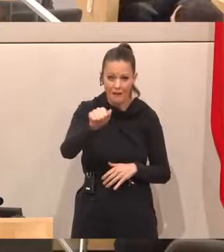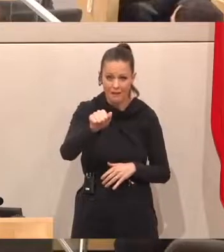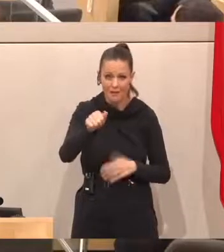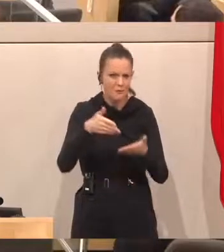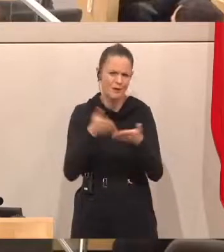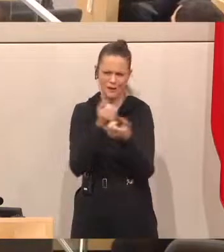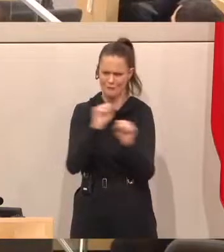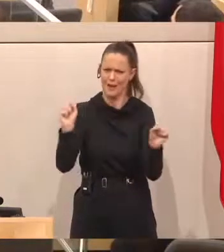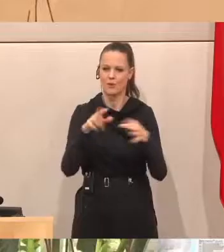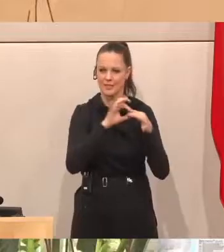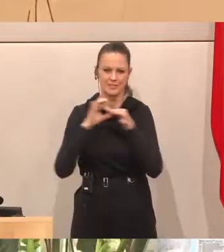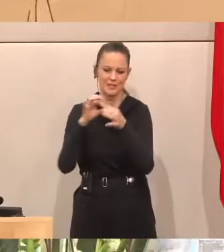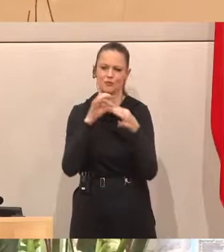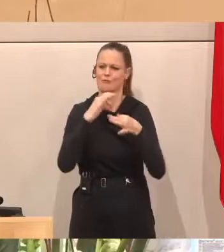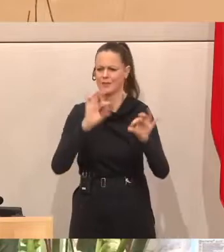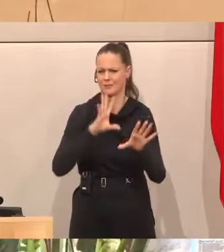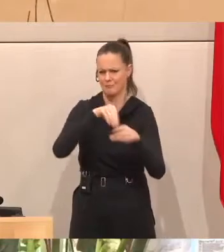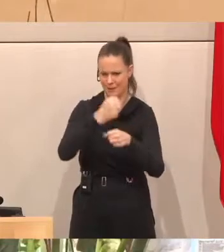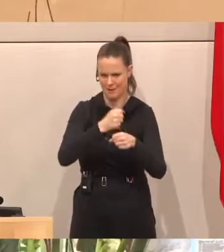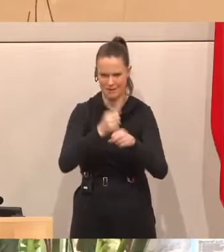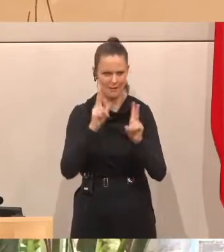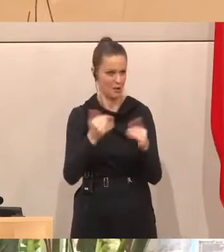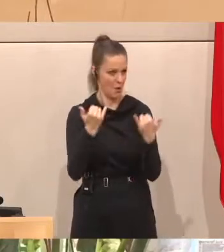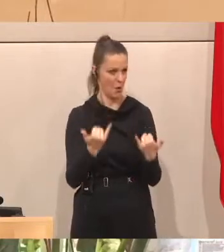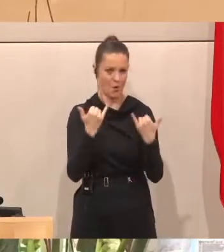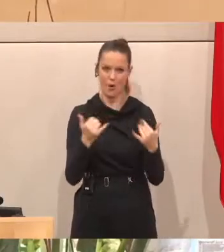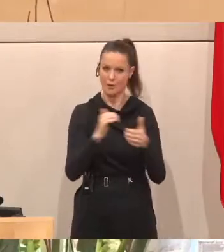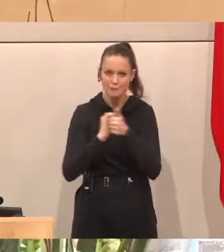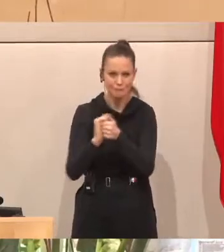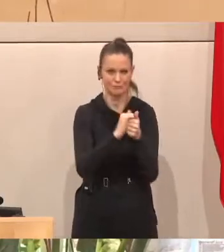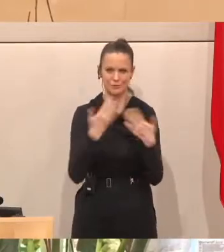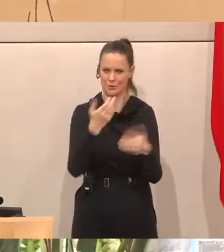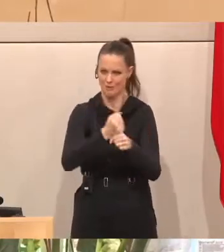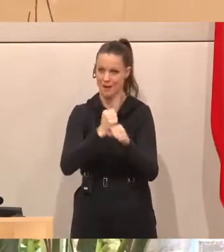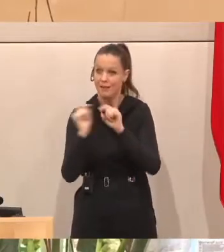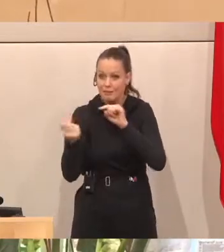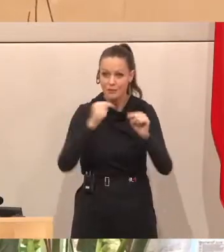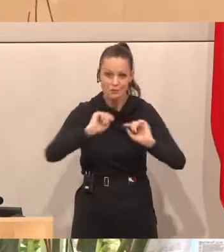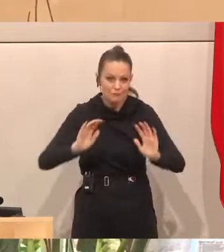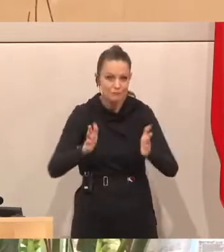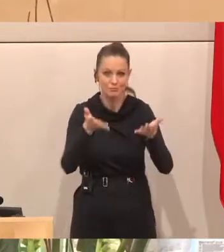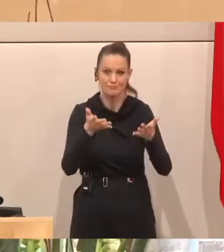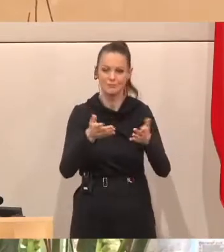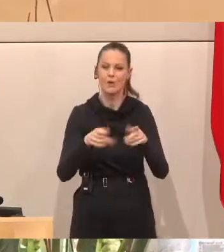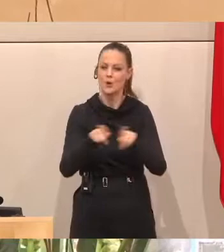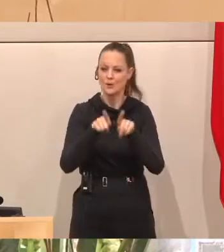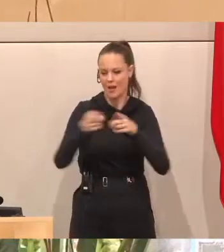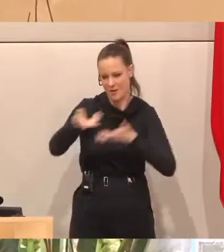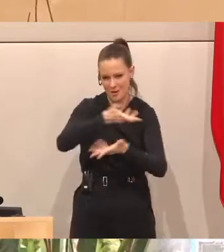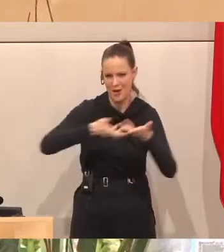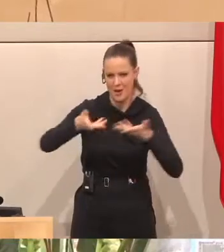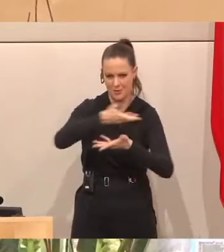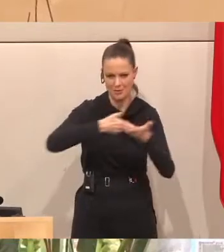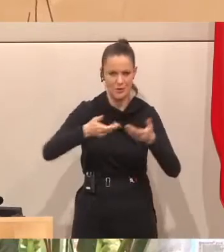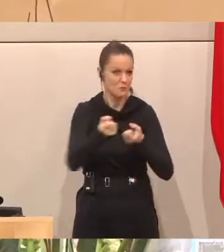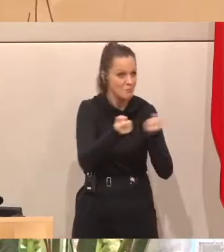barrierefreie Zukunft. All das wollen wir heute gemeinsam machen, eine Diskussion anregen und hier einen Austausch zwischen